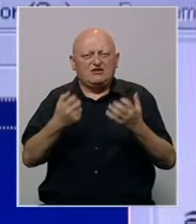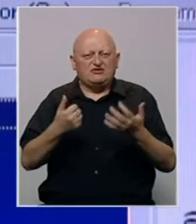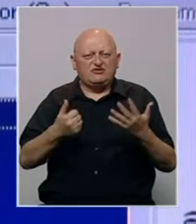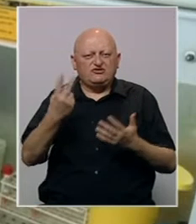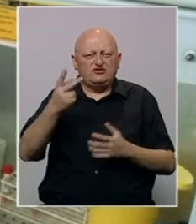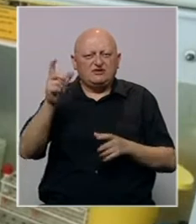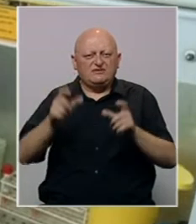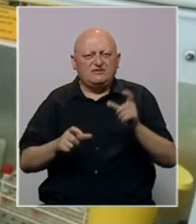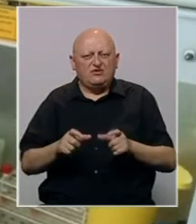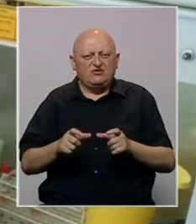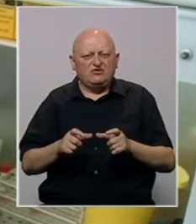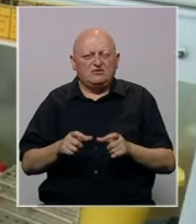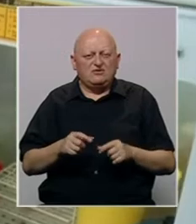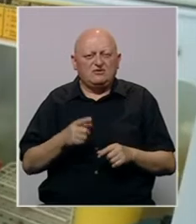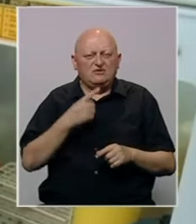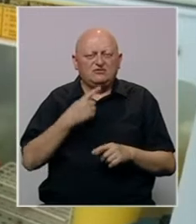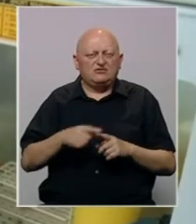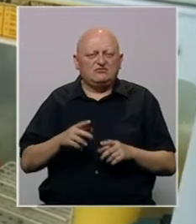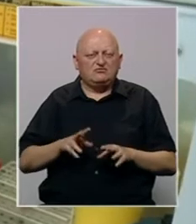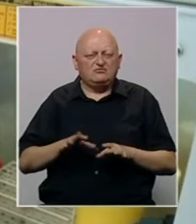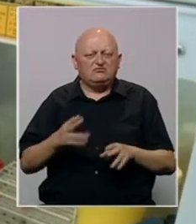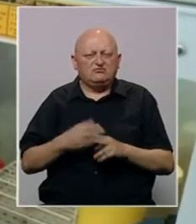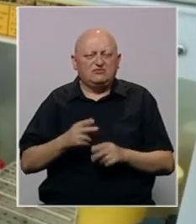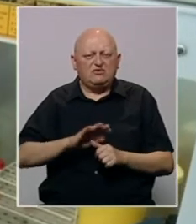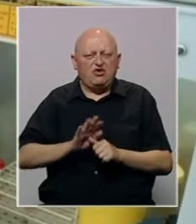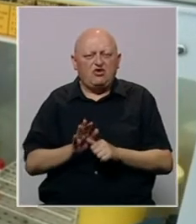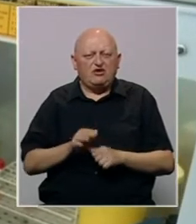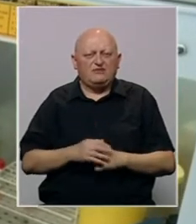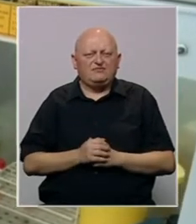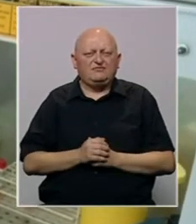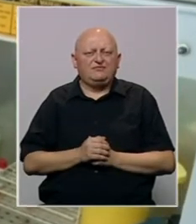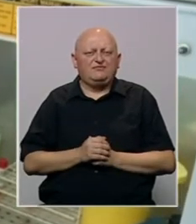.862 osobe od posljedica zaraze koronavirusu.